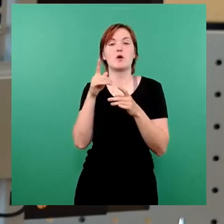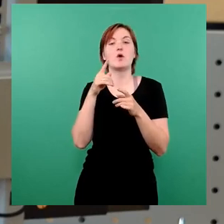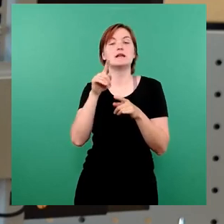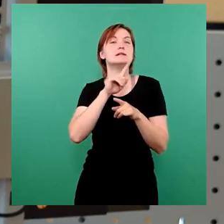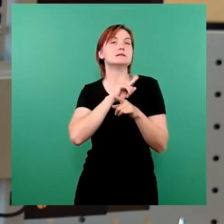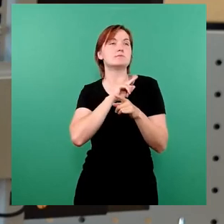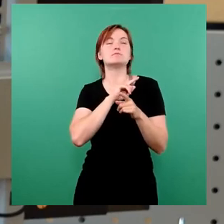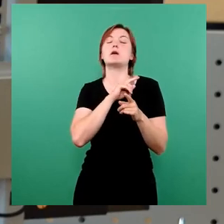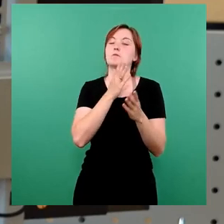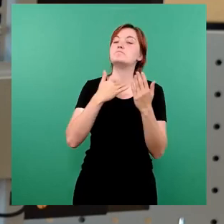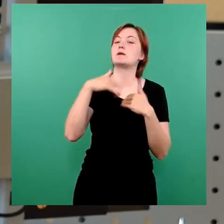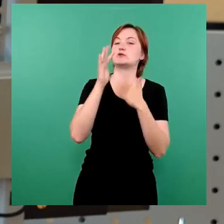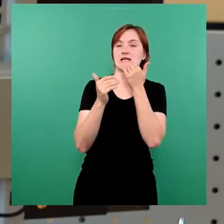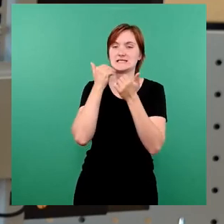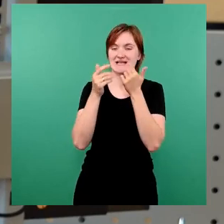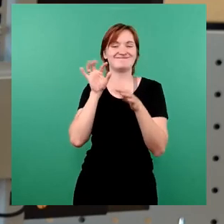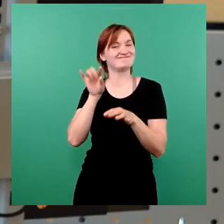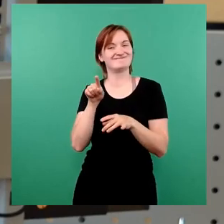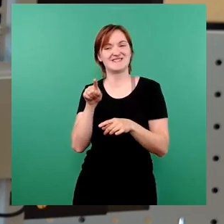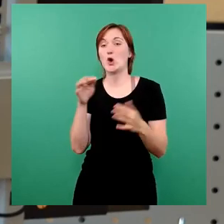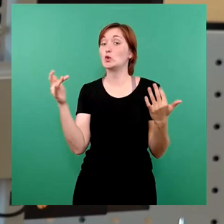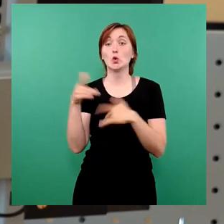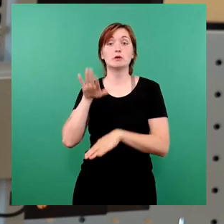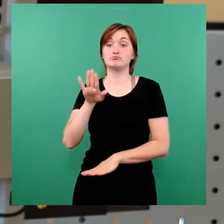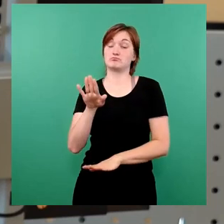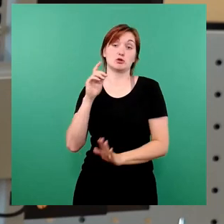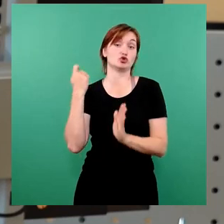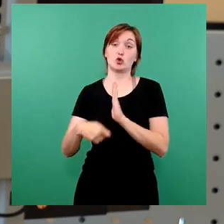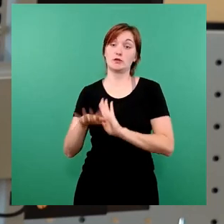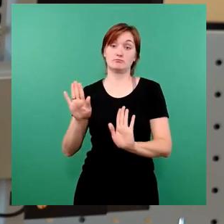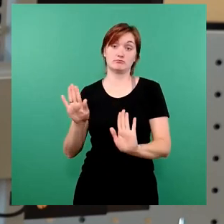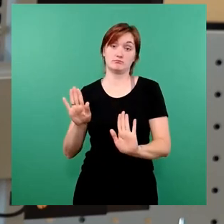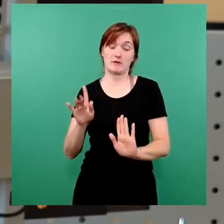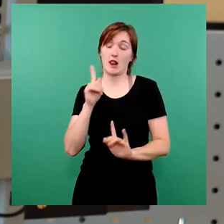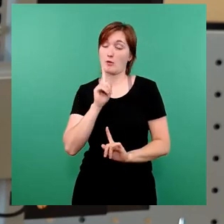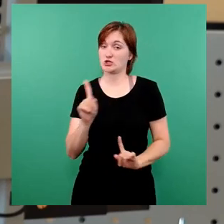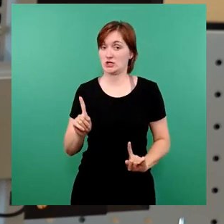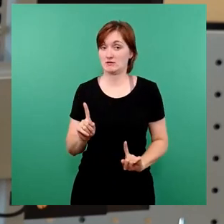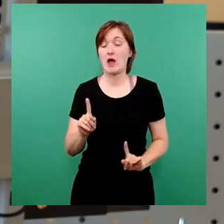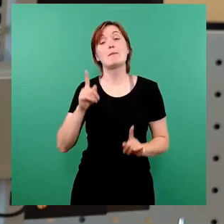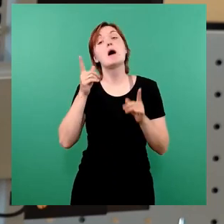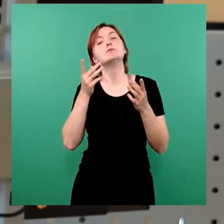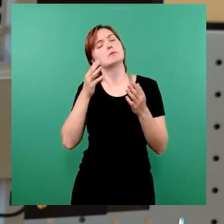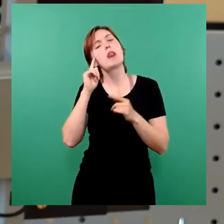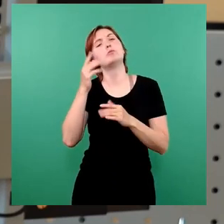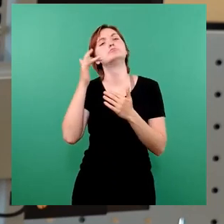glaube ich, komme ich auch noch darauf, dass da aus meiner Sicht sich dann schon noch einiges tun wird,